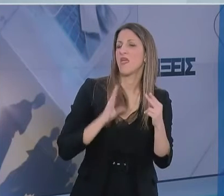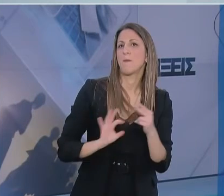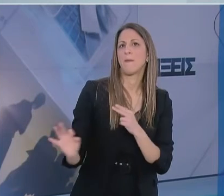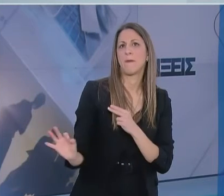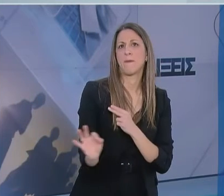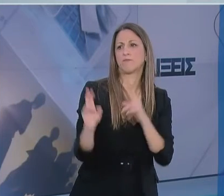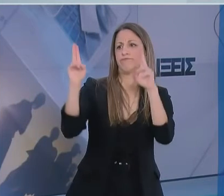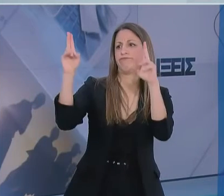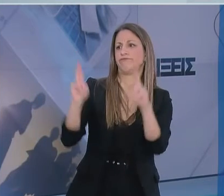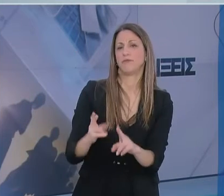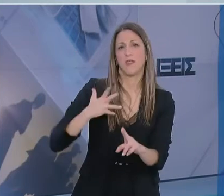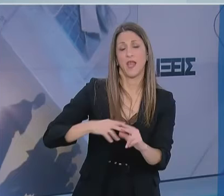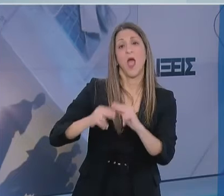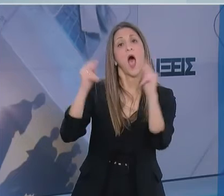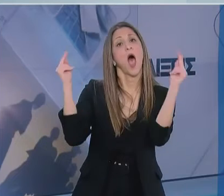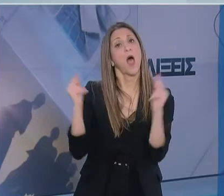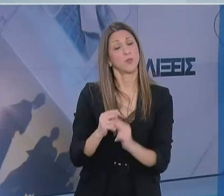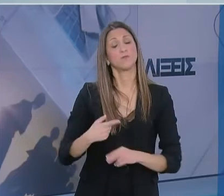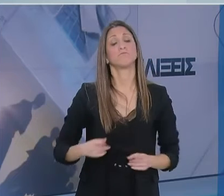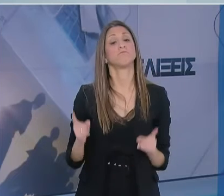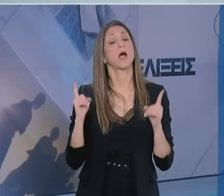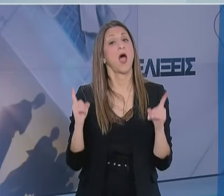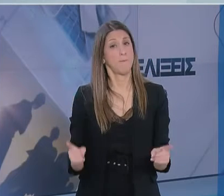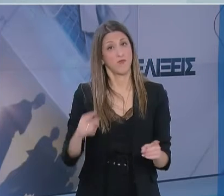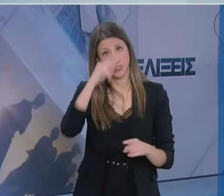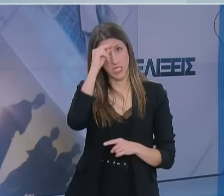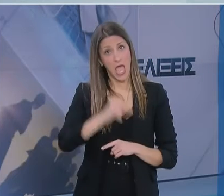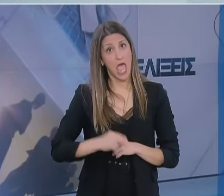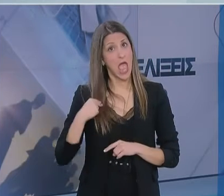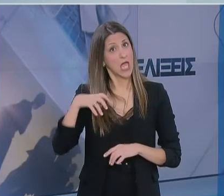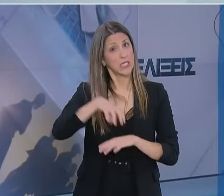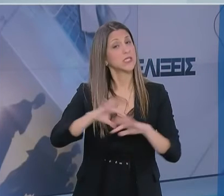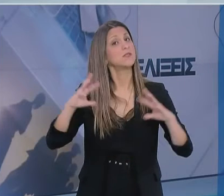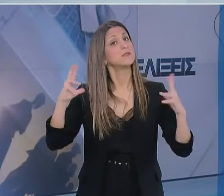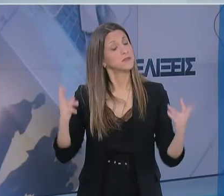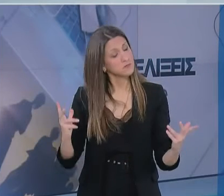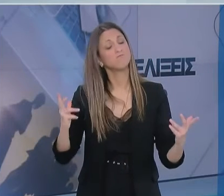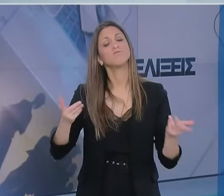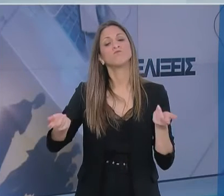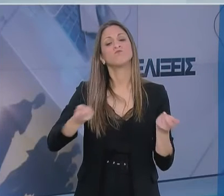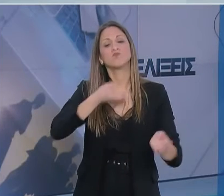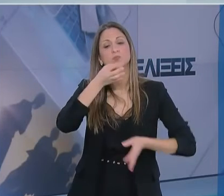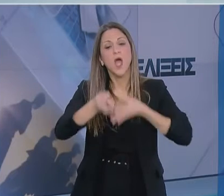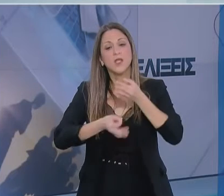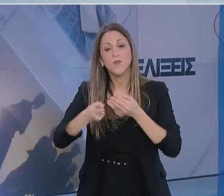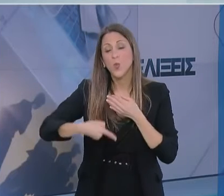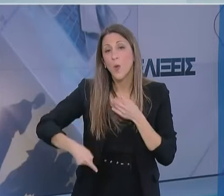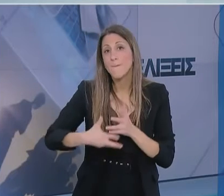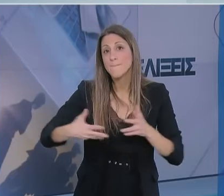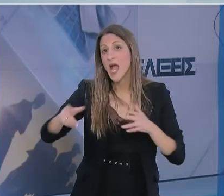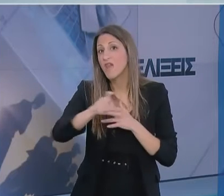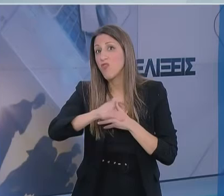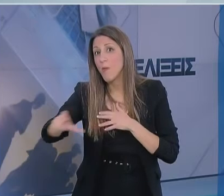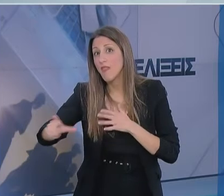έδωσε με ψηλό αισθημα ευθύνης και γενναιότητα στο πλαίσιο των αποφάσιών της πολιτείας κατευθύνσης προς τους πιστούς ενώψη της Μεγάλης